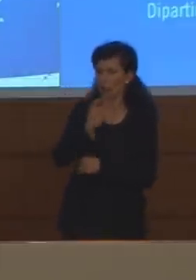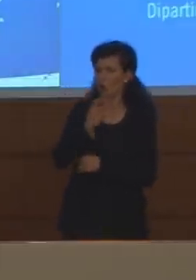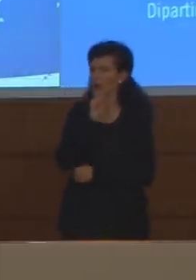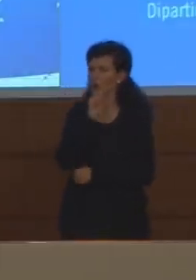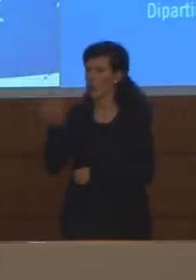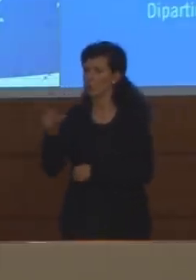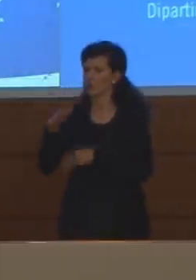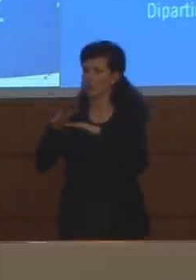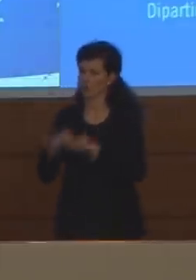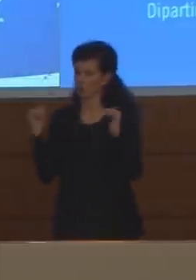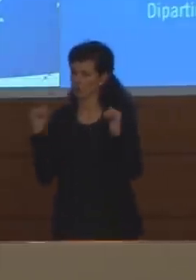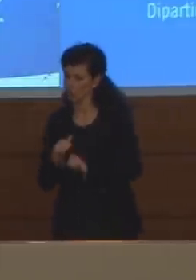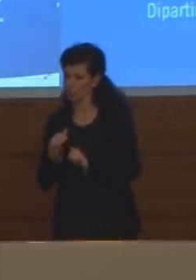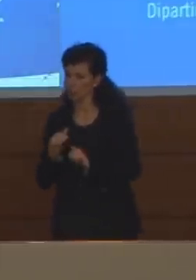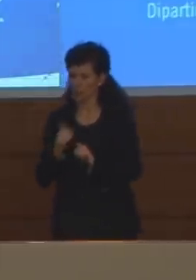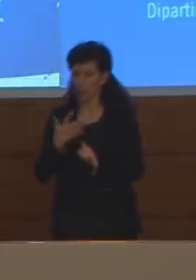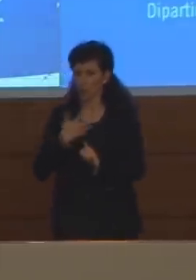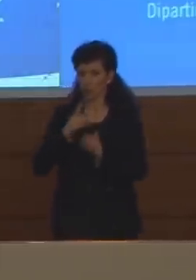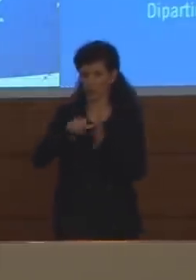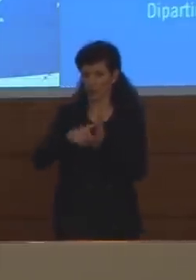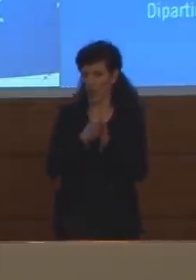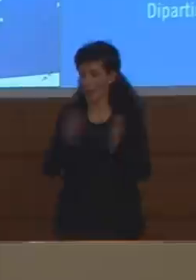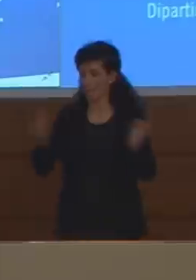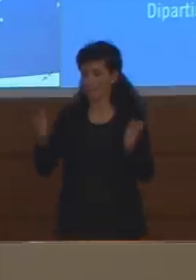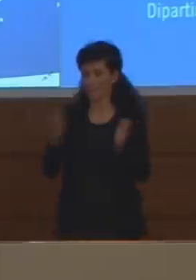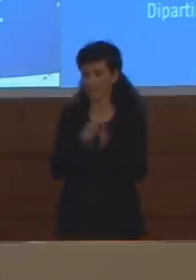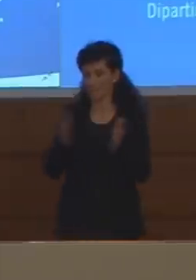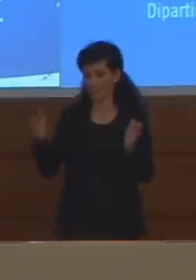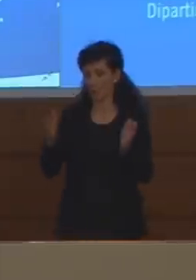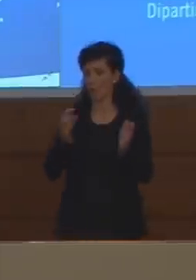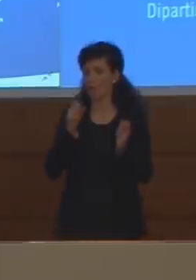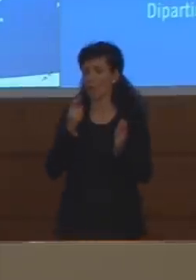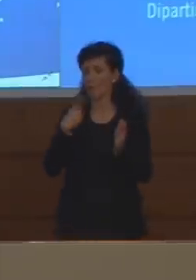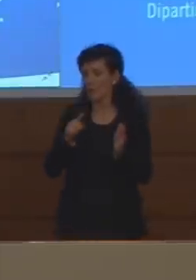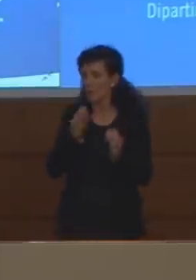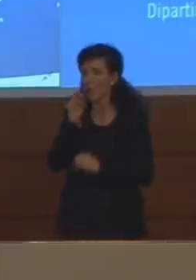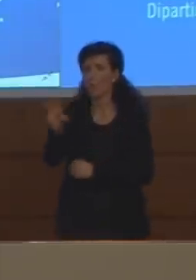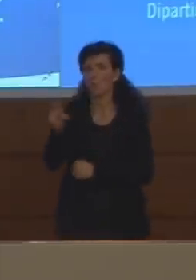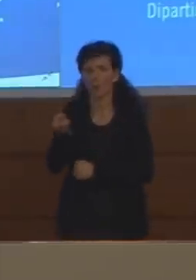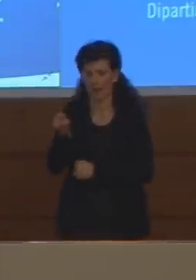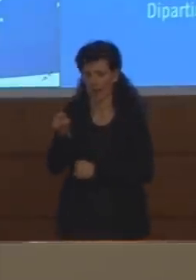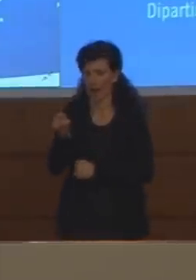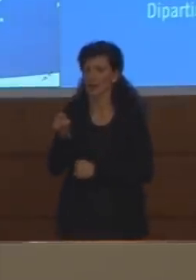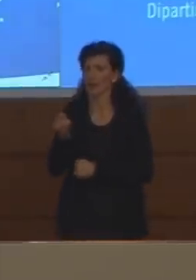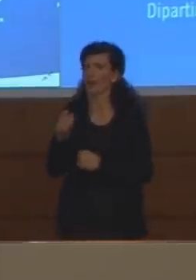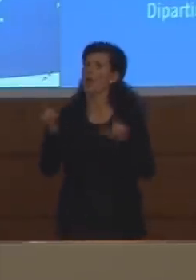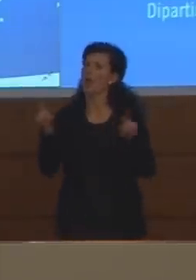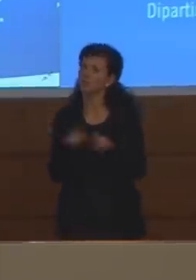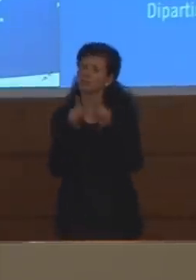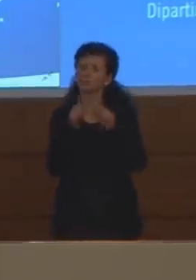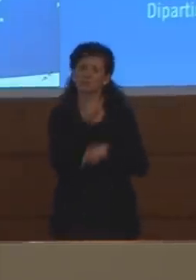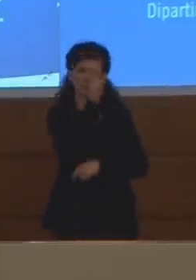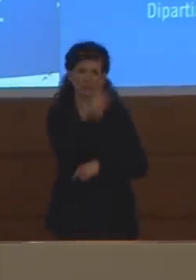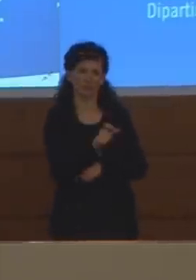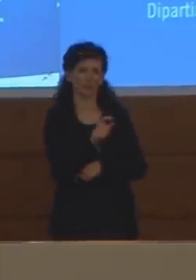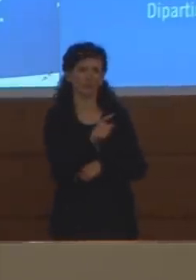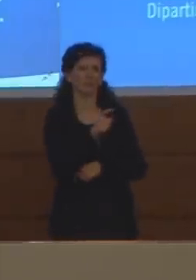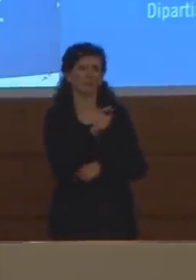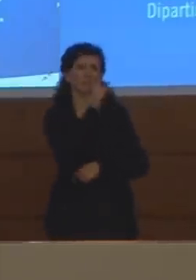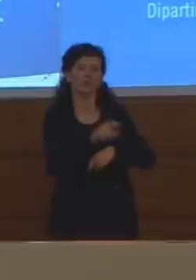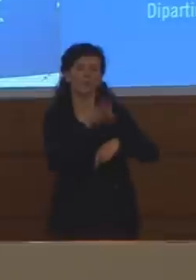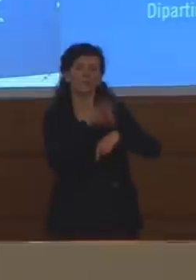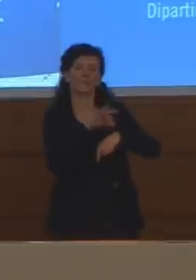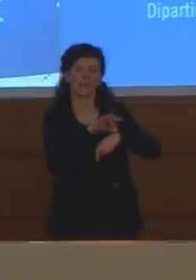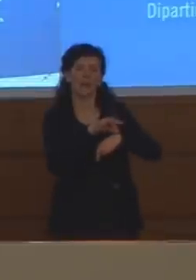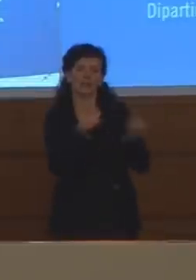indicazioni che sentiamo che c'è un lasso di tempo non indifferente. la stessa cosa con i casi la dottoressa